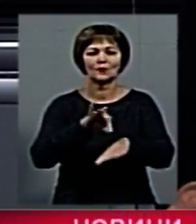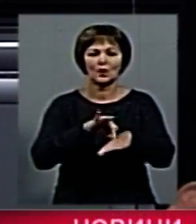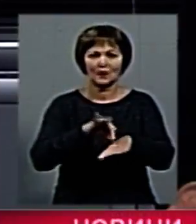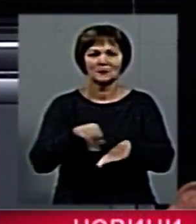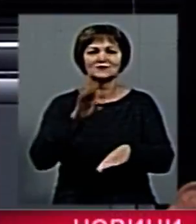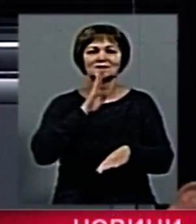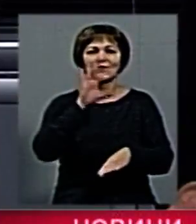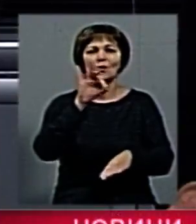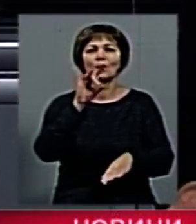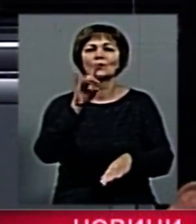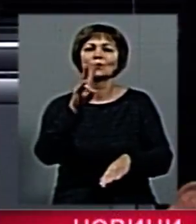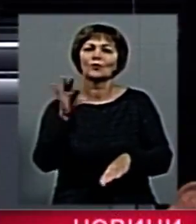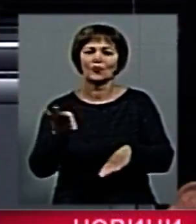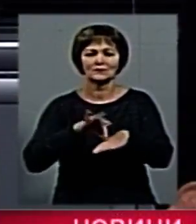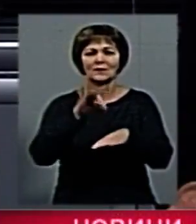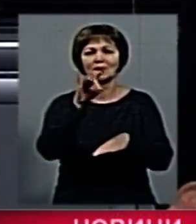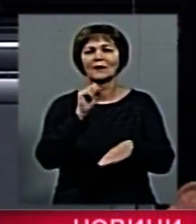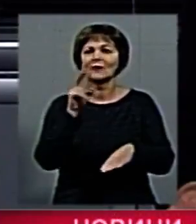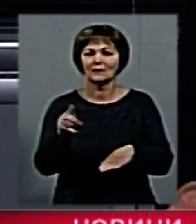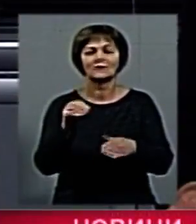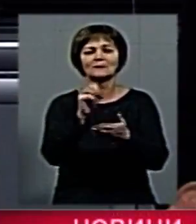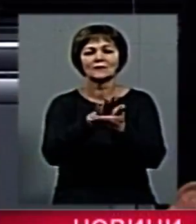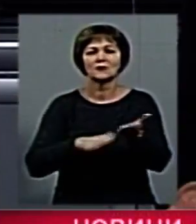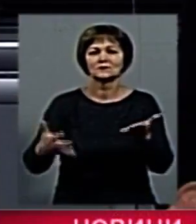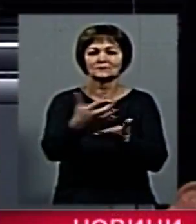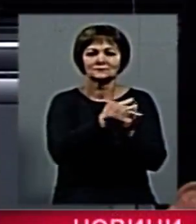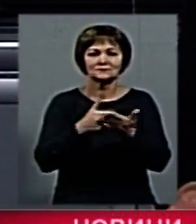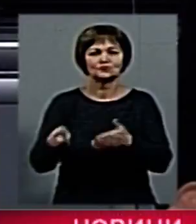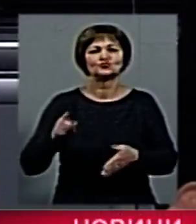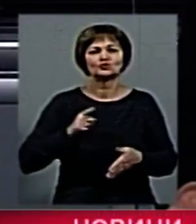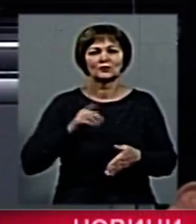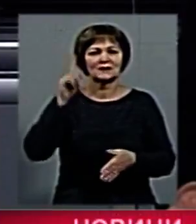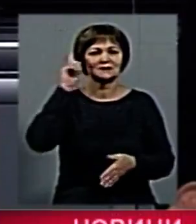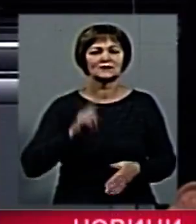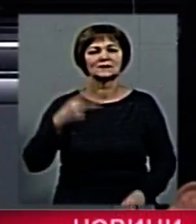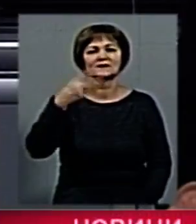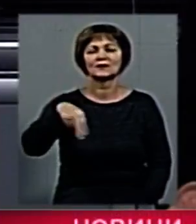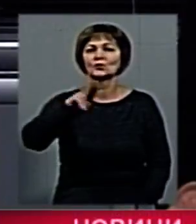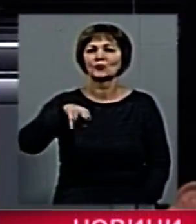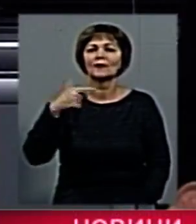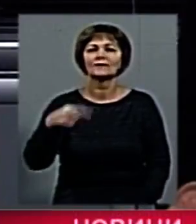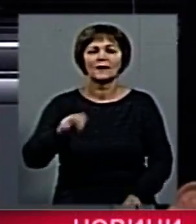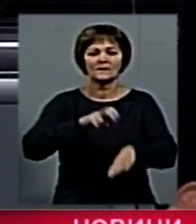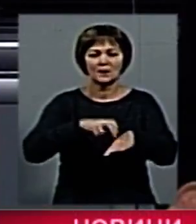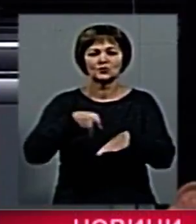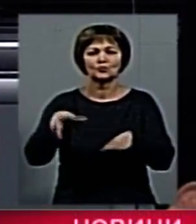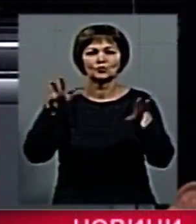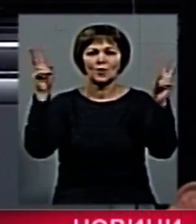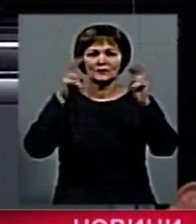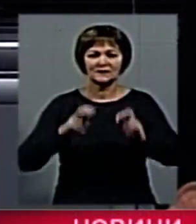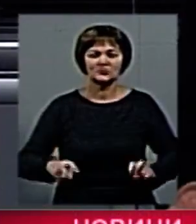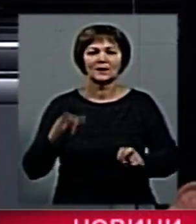дівчинки Валерії Кокеш. Збір коштів для Валерії продовжується. На дівчинку чекають в Ізраїлі 20 грудня, де лікарі зроблять